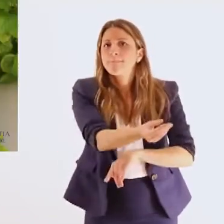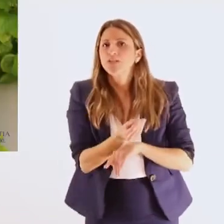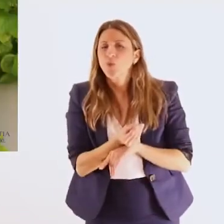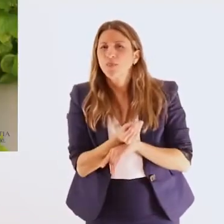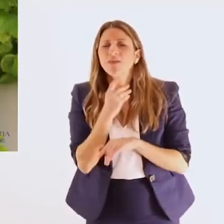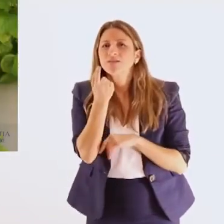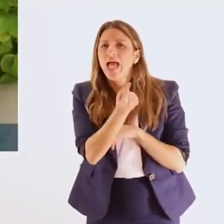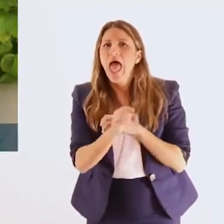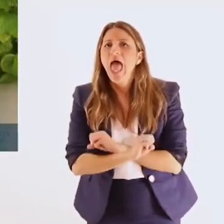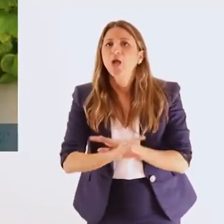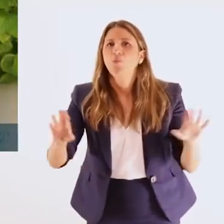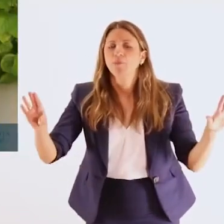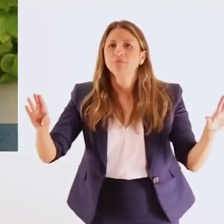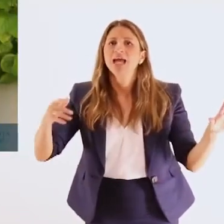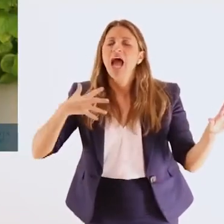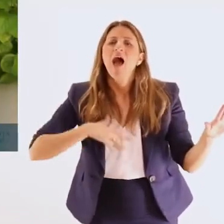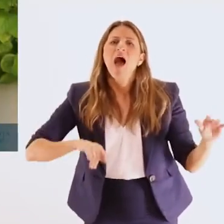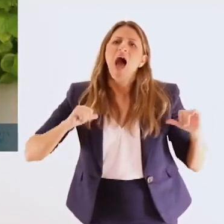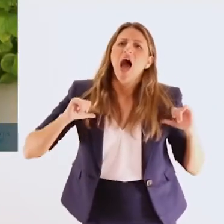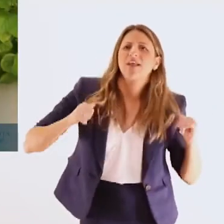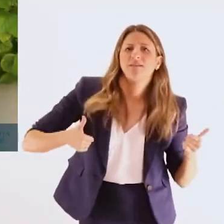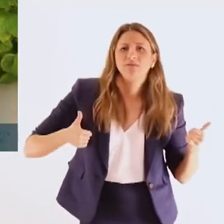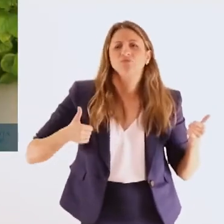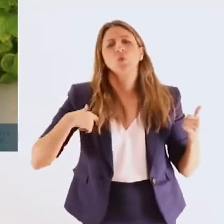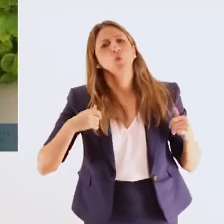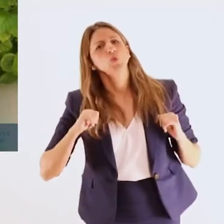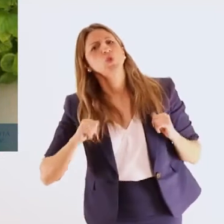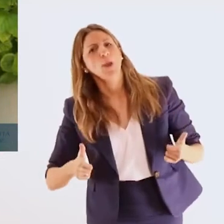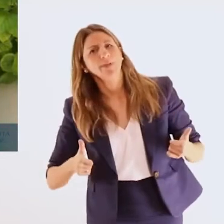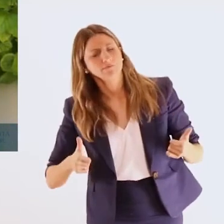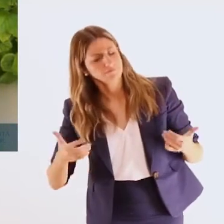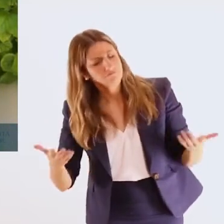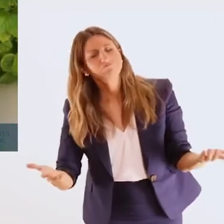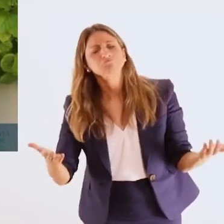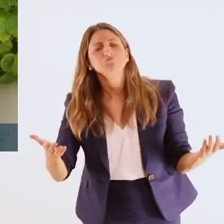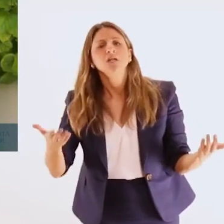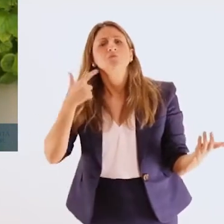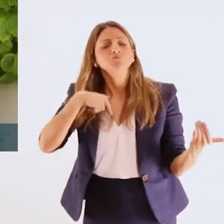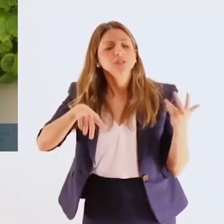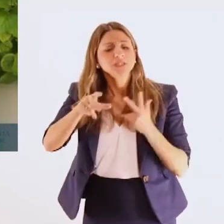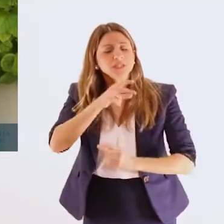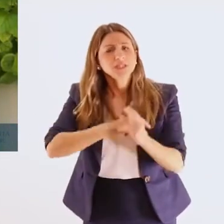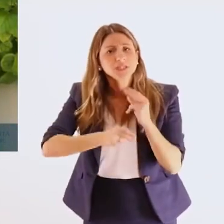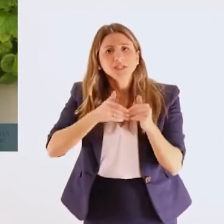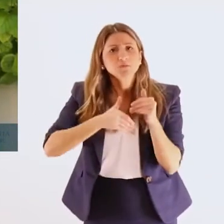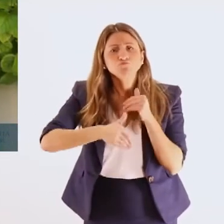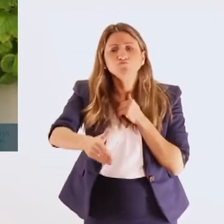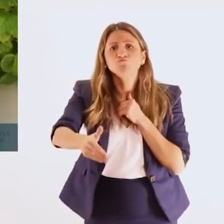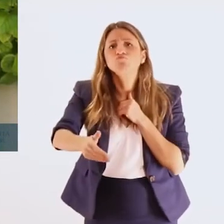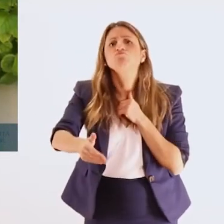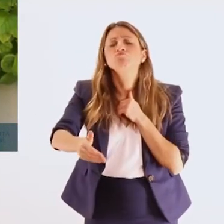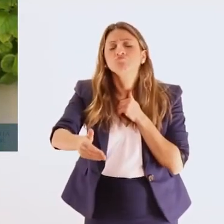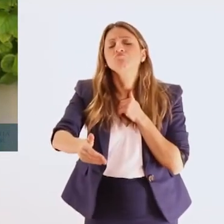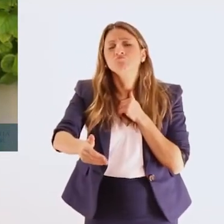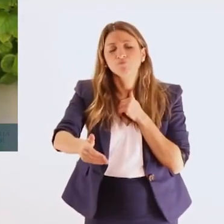Βγήκαμε εδώ στον περιβολό, βγήκαμε στον δρόμο είδαμε πως ανεβαίνουμε ένα πεζοδρόμιο, το σωστό τρόπο πως